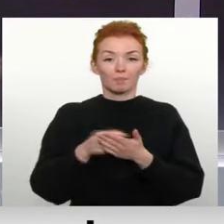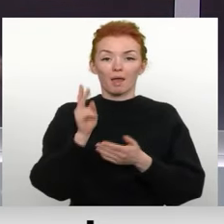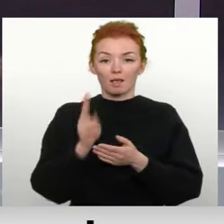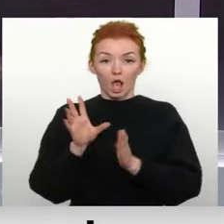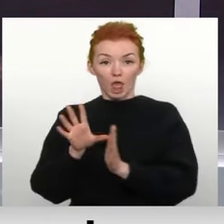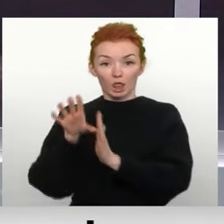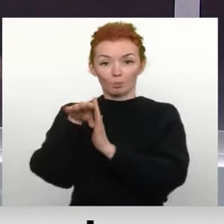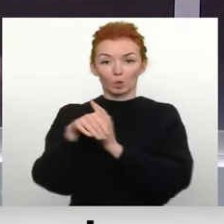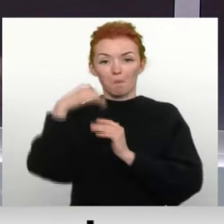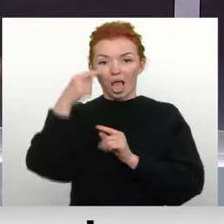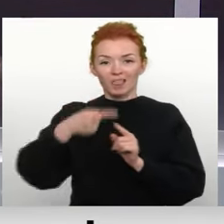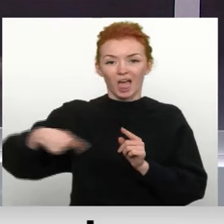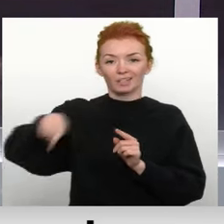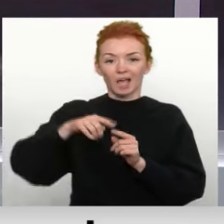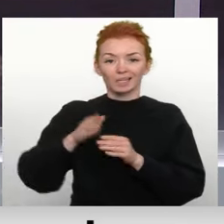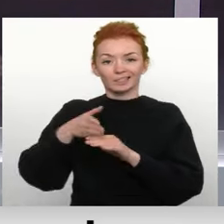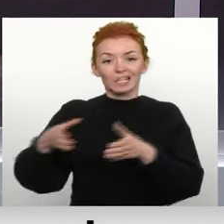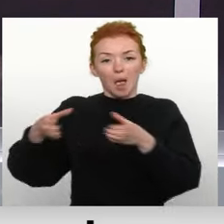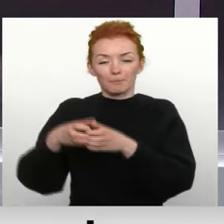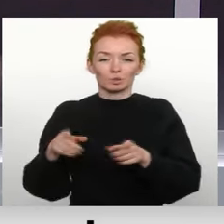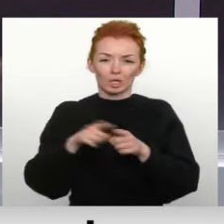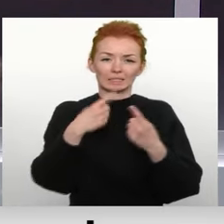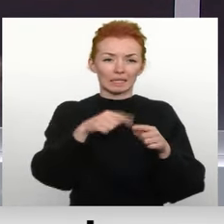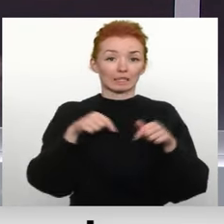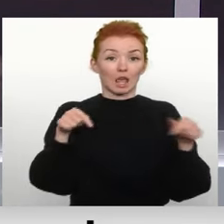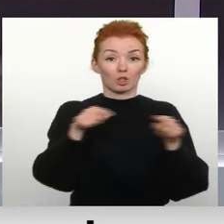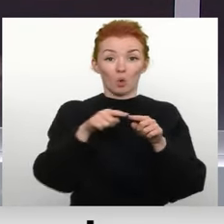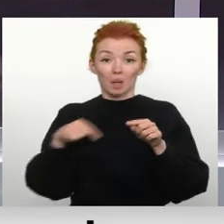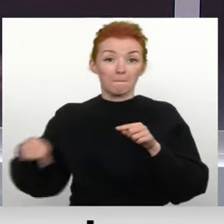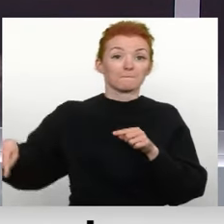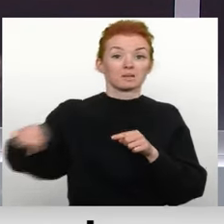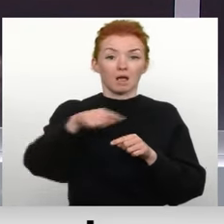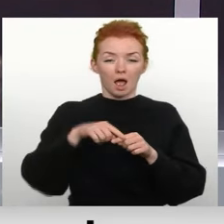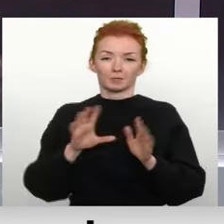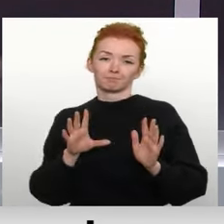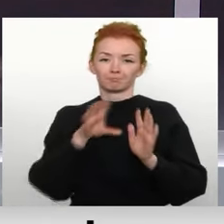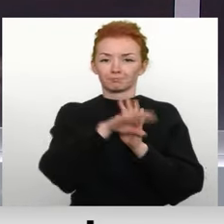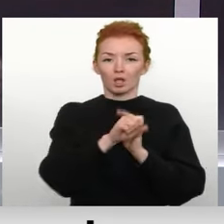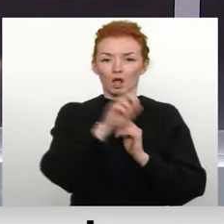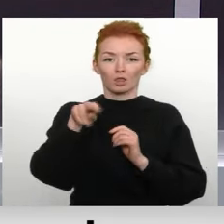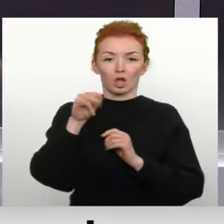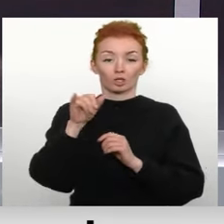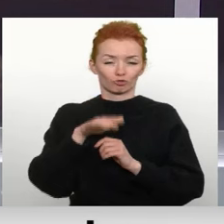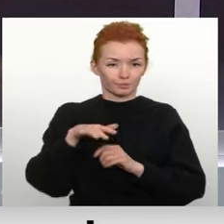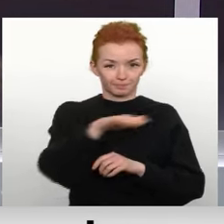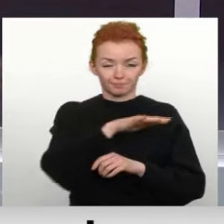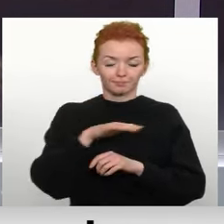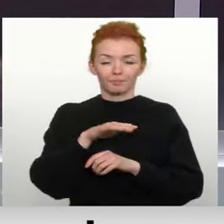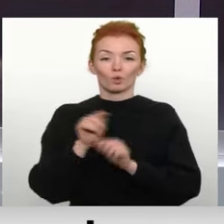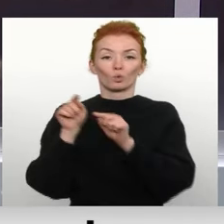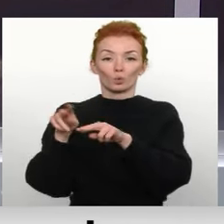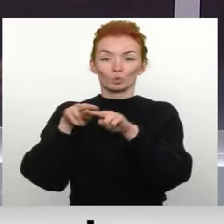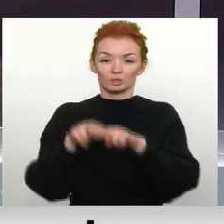ietilpstošo Baltazara ciemu un vairākas teritorijas tā apkārtnē, pievienot ādaža novada. Garkalnē viesojās un